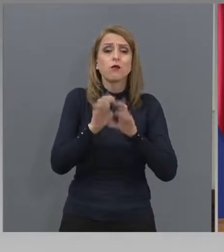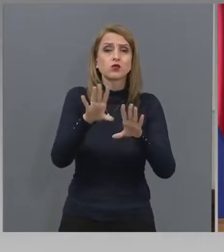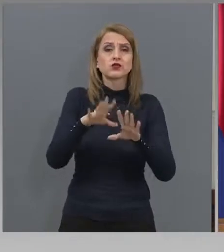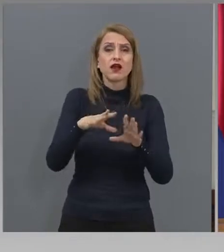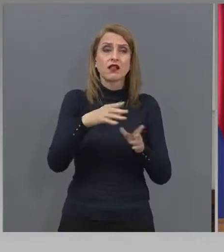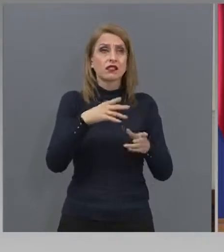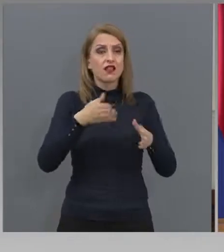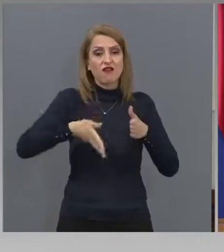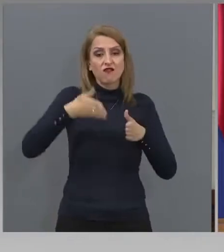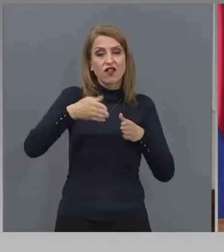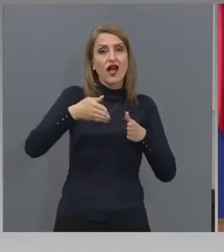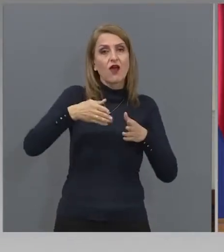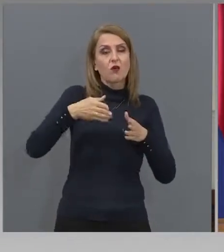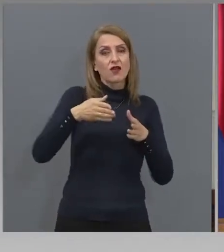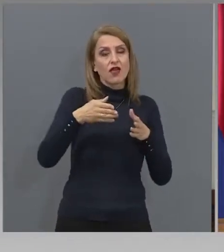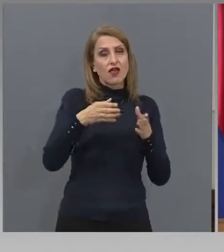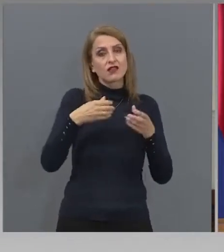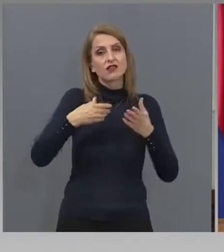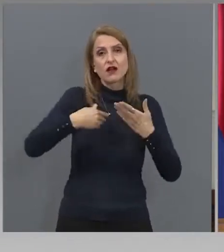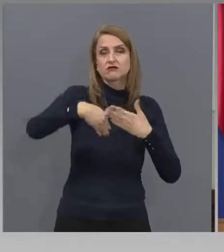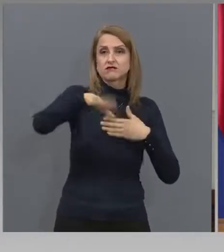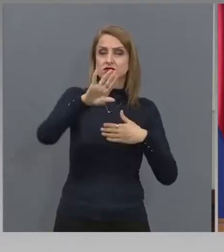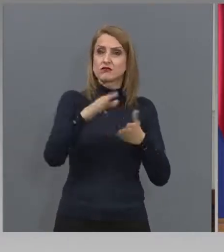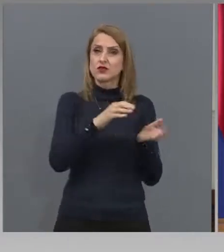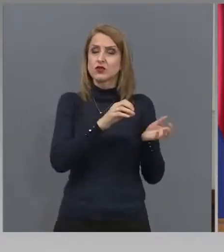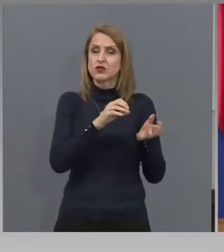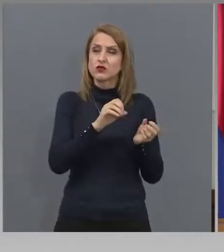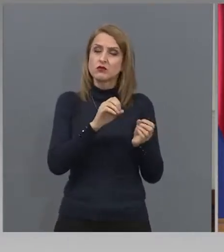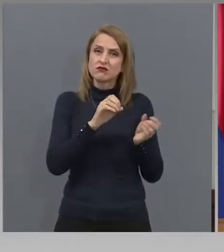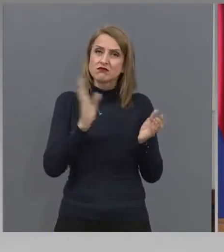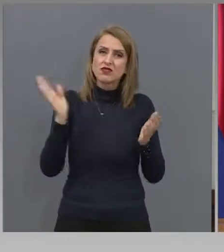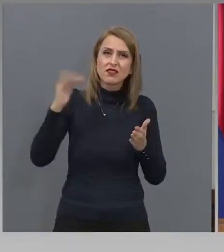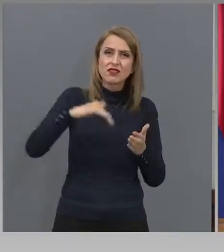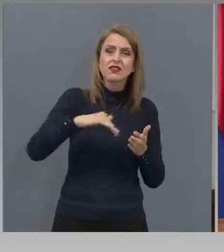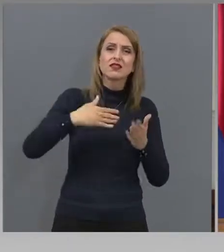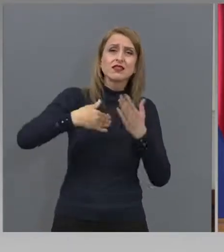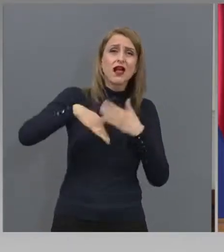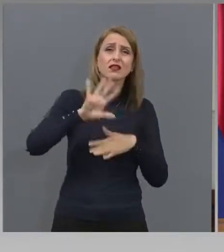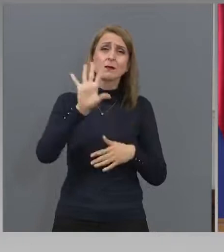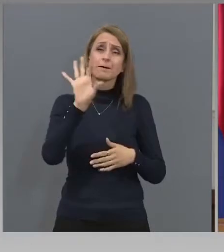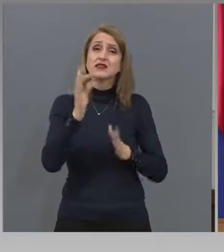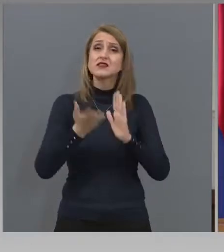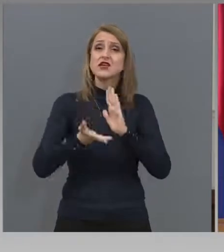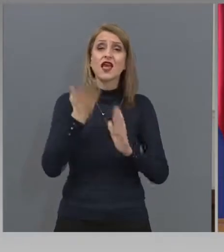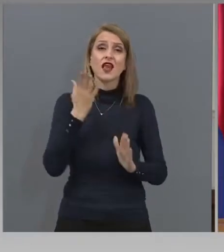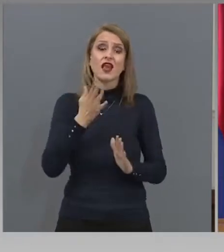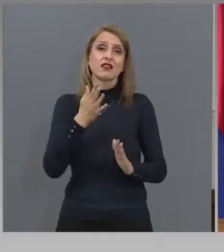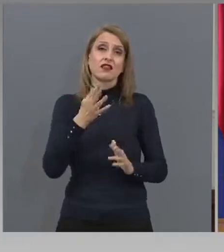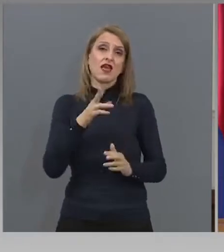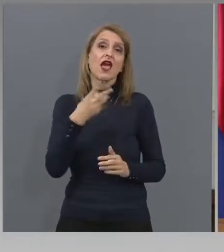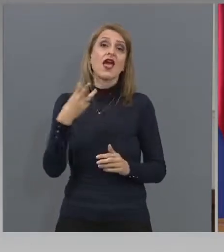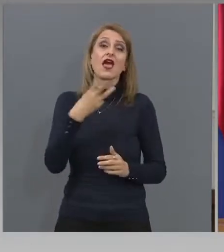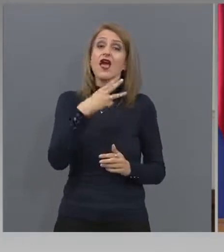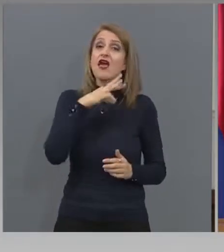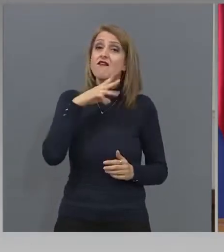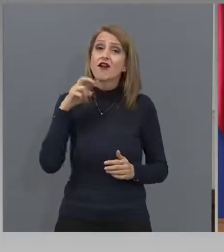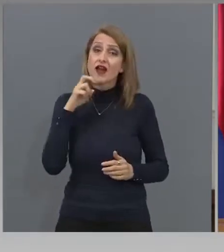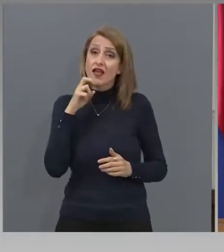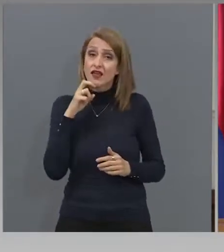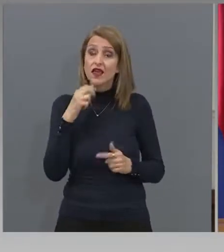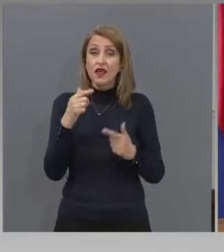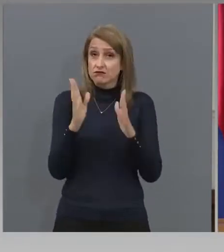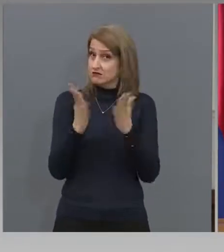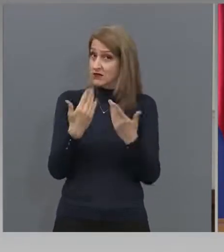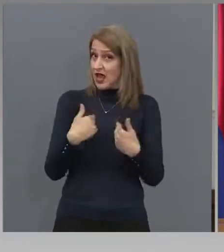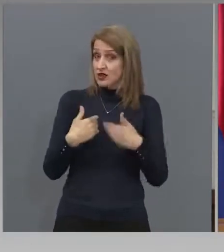България с над 50 000 евреи. Нещо повече, с отидохи в Скопие,